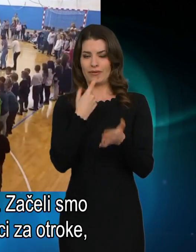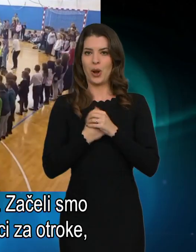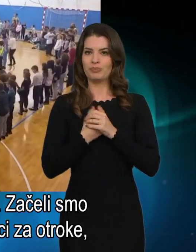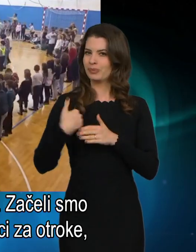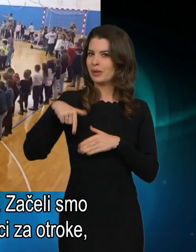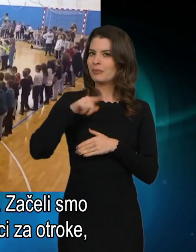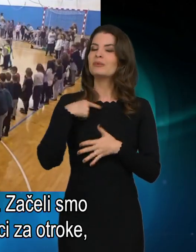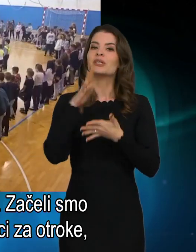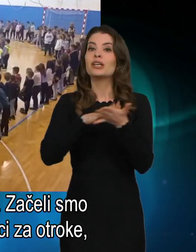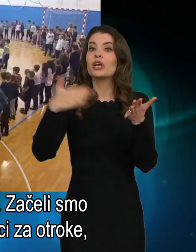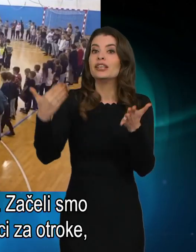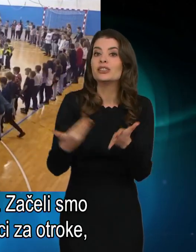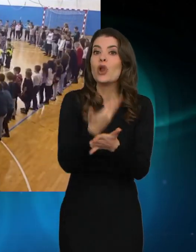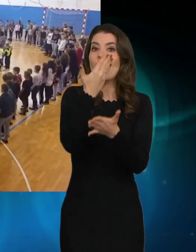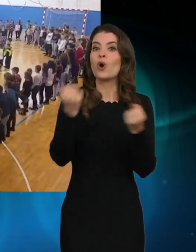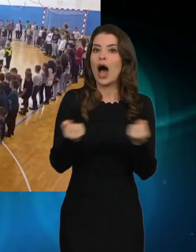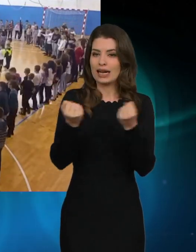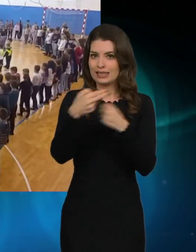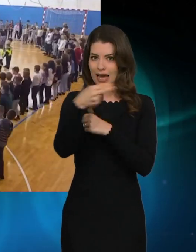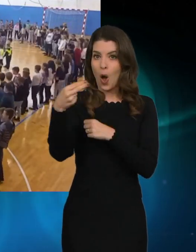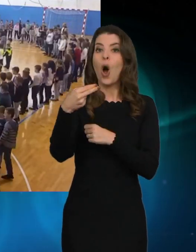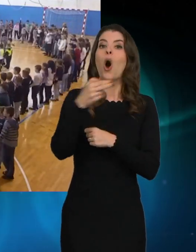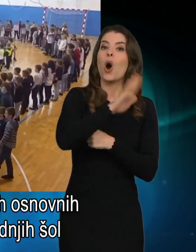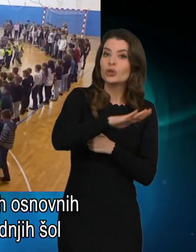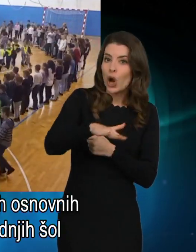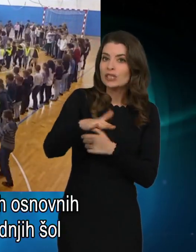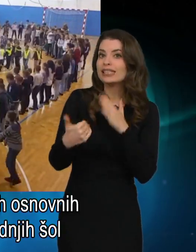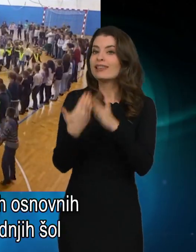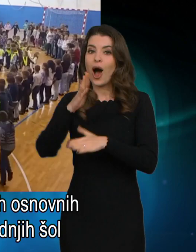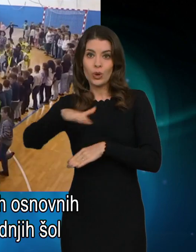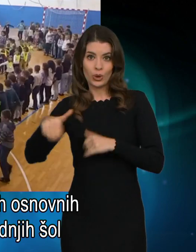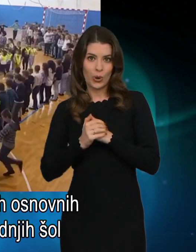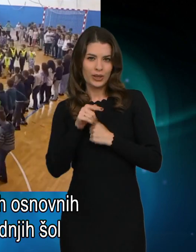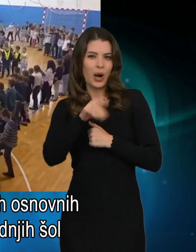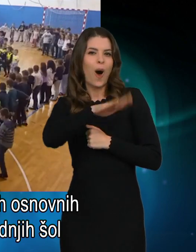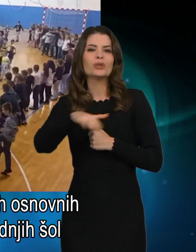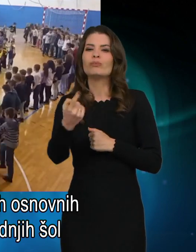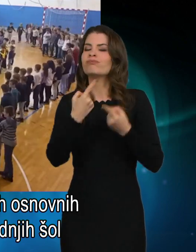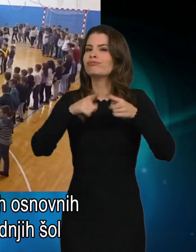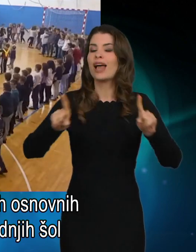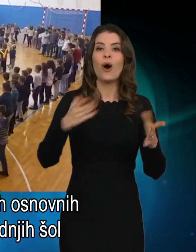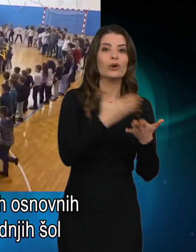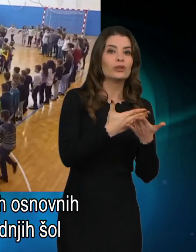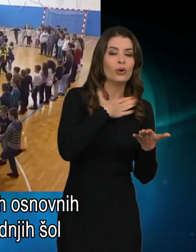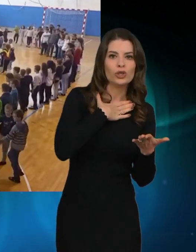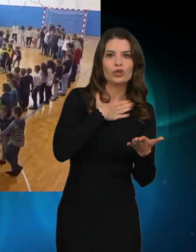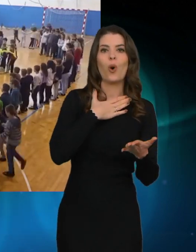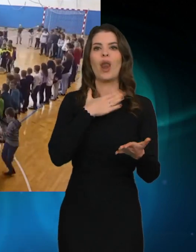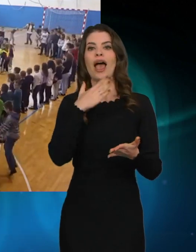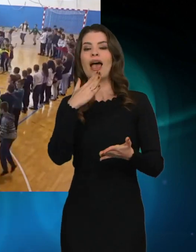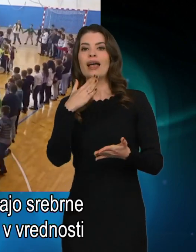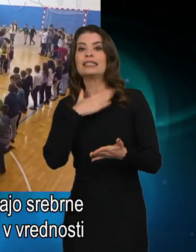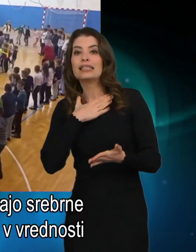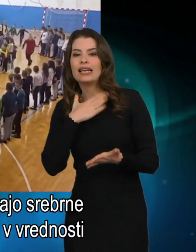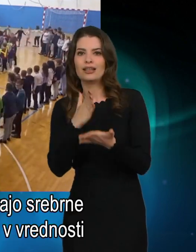tudi z nova akcijo, akcijo Troci za otroke, v kateri otroci različnih osnovnih šol, vrtcev, tudi srednjih šol,